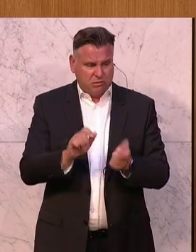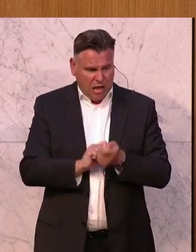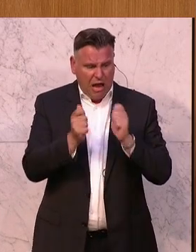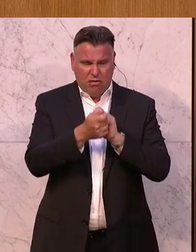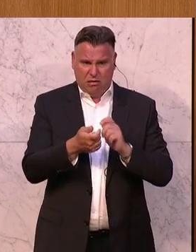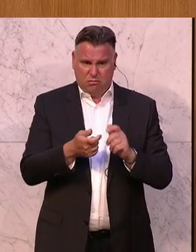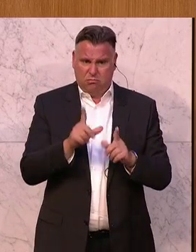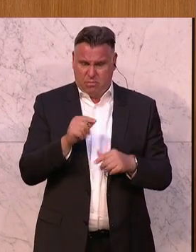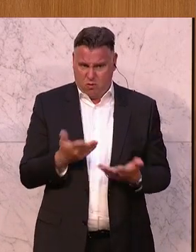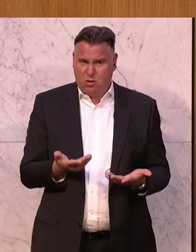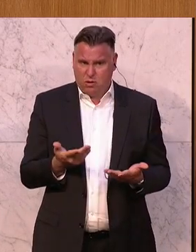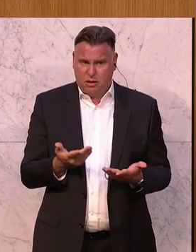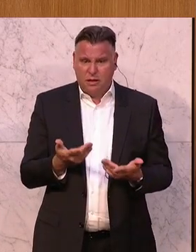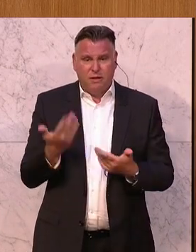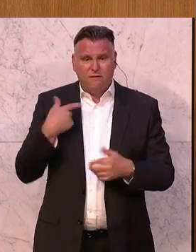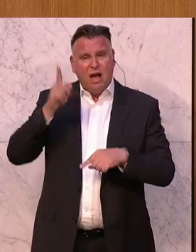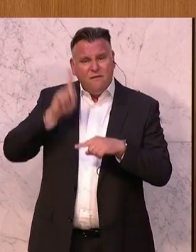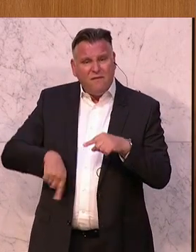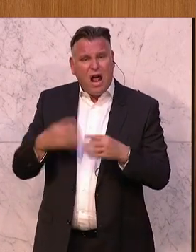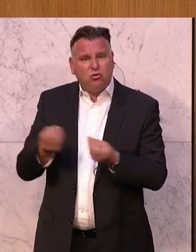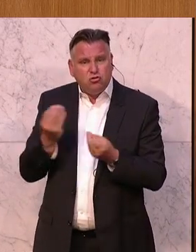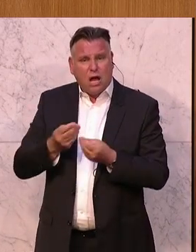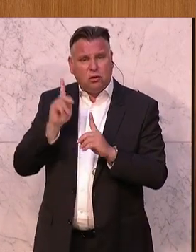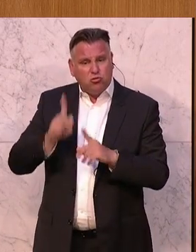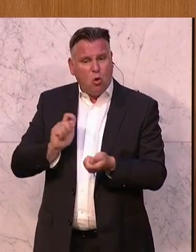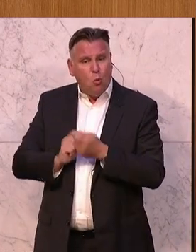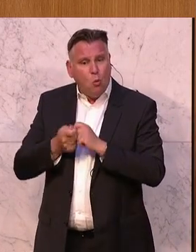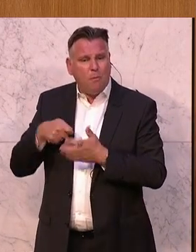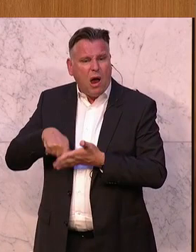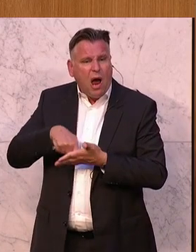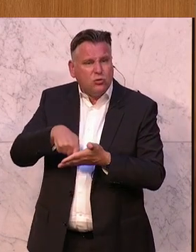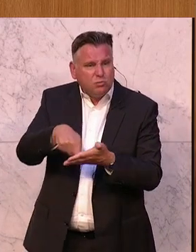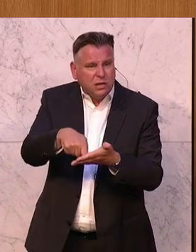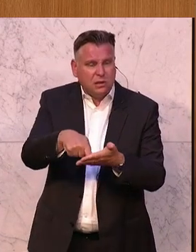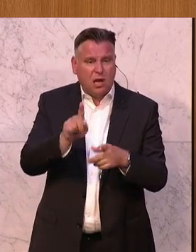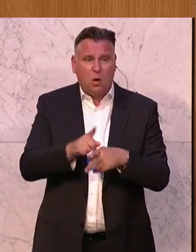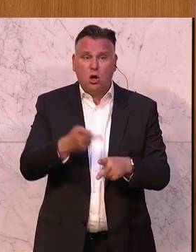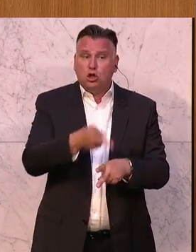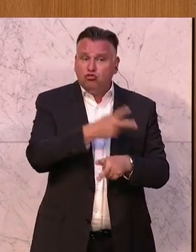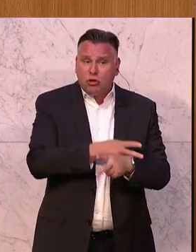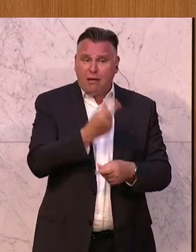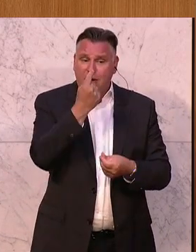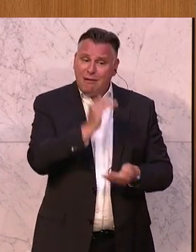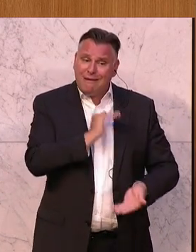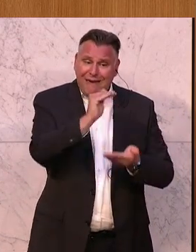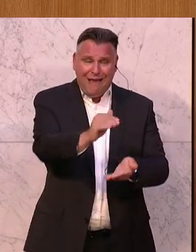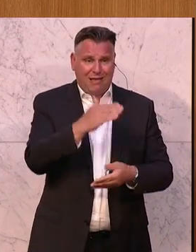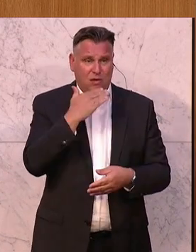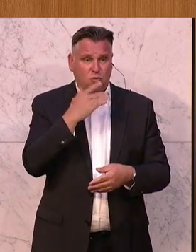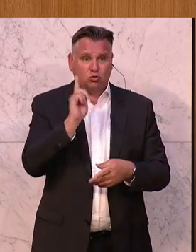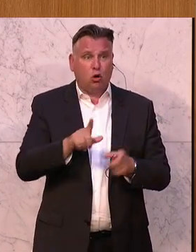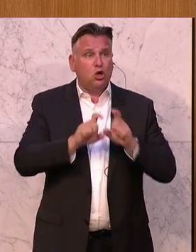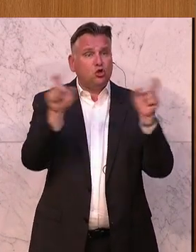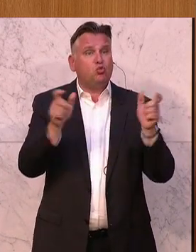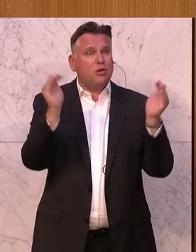dass man zurücknimmt Dinge, die falsch gelaufen sind und gleichzeitig dafür sorgt, dass der Staat wieder genug Geld hat, weniger Verschuldung